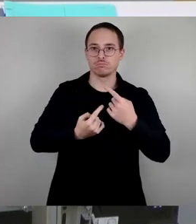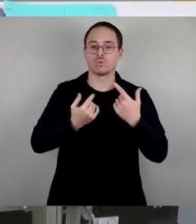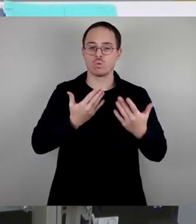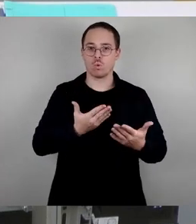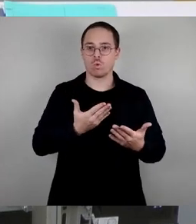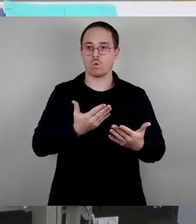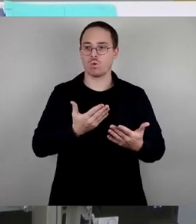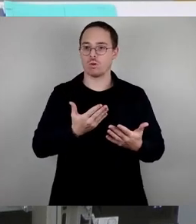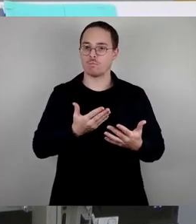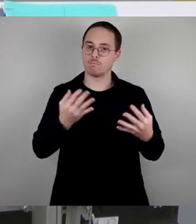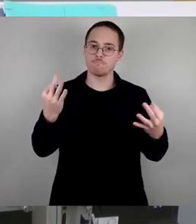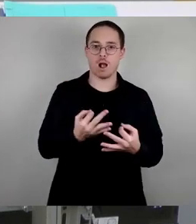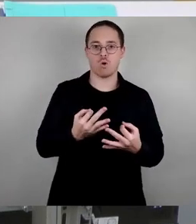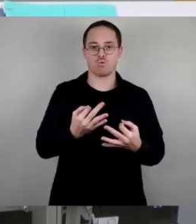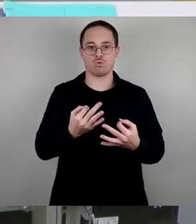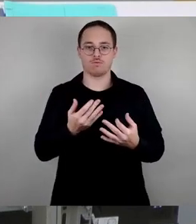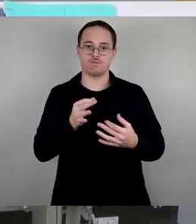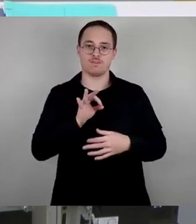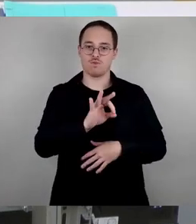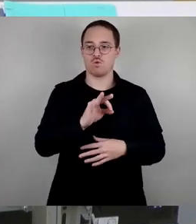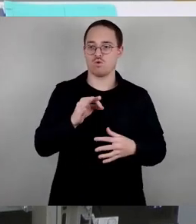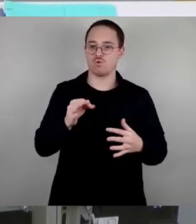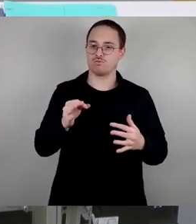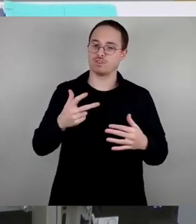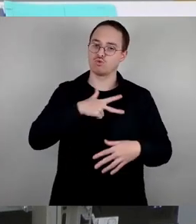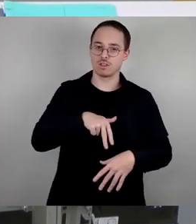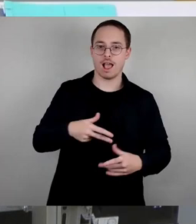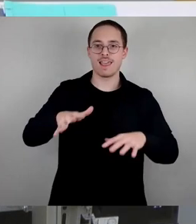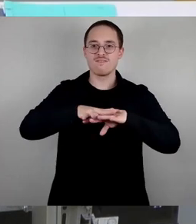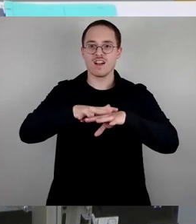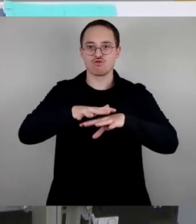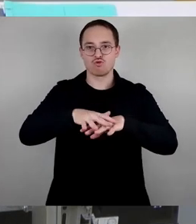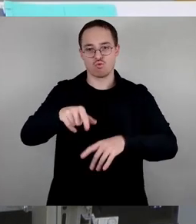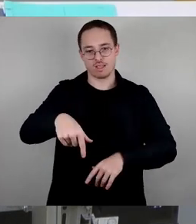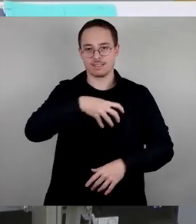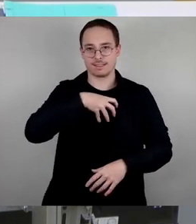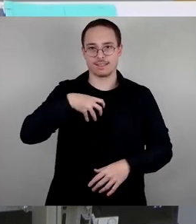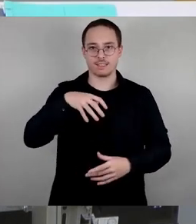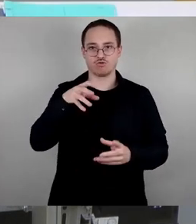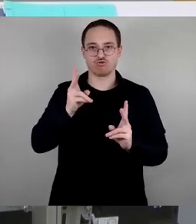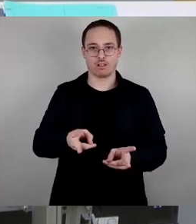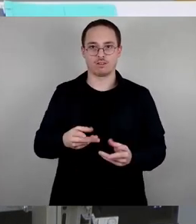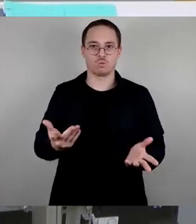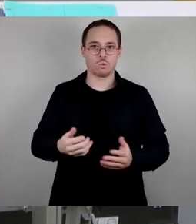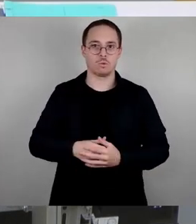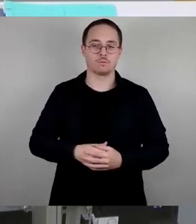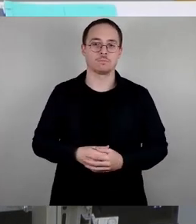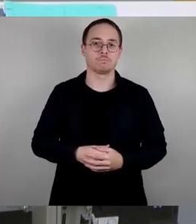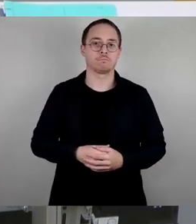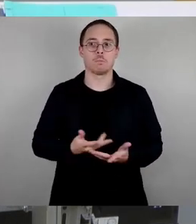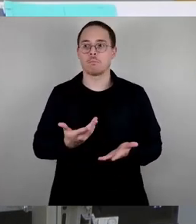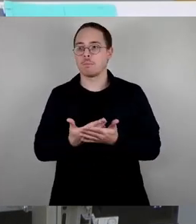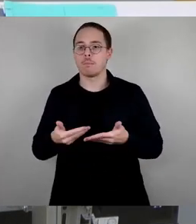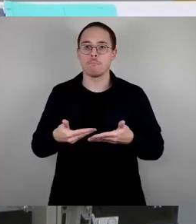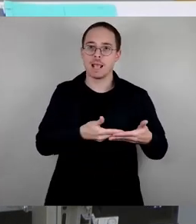Sozialinfrastruktur in unserer Stadt. Sie sind beliebter Treffpunkt für Menschen aller Altersklassen, ob Babybecken, 50 Meter Wettkampfbahn,